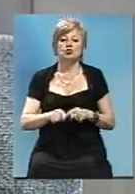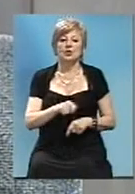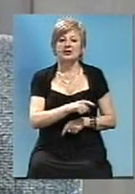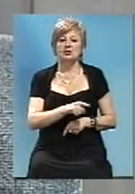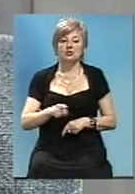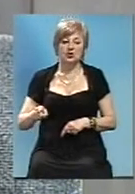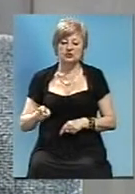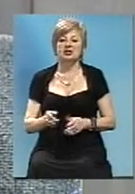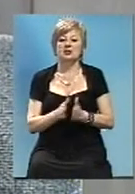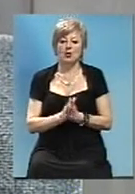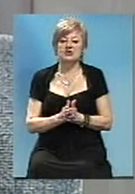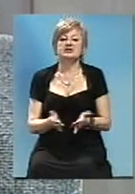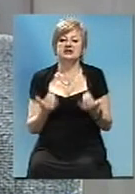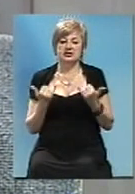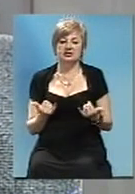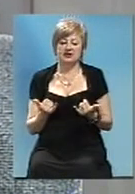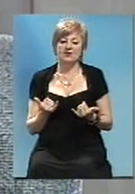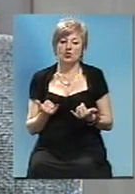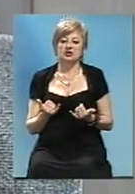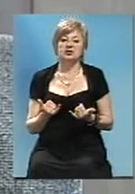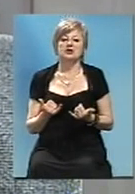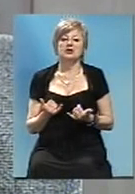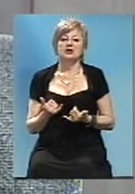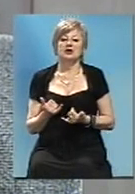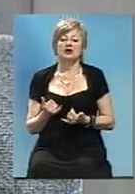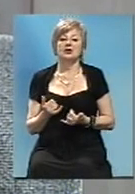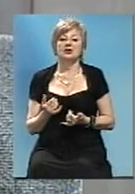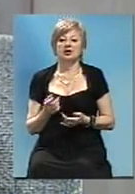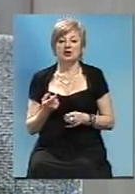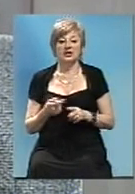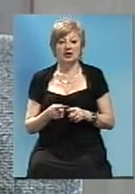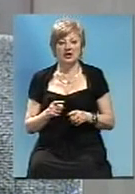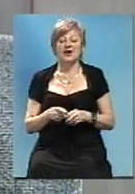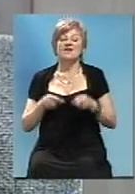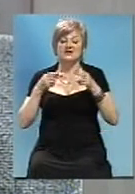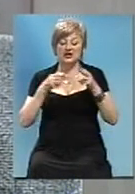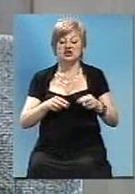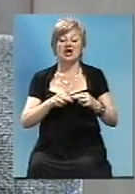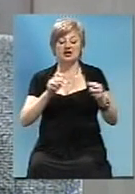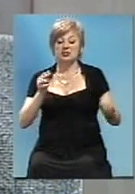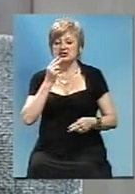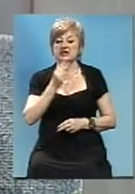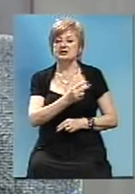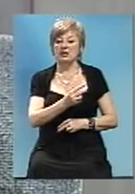попросили. Сьогодні ми з Славомиром Новаком виїжджали на мосты, смотрели,